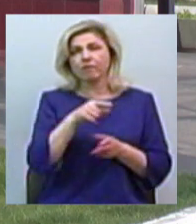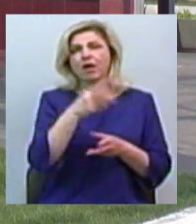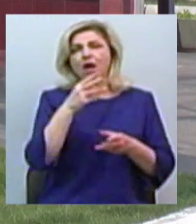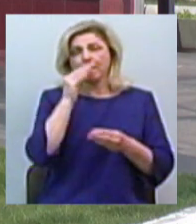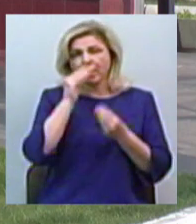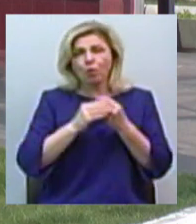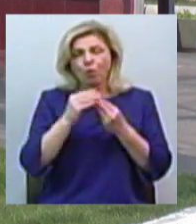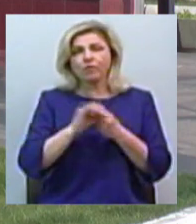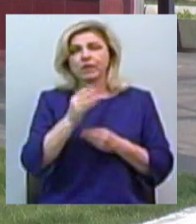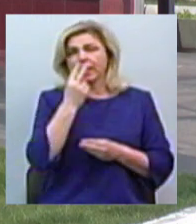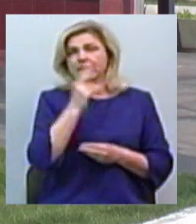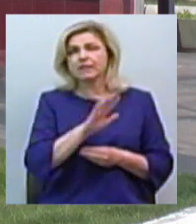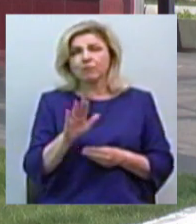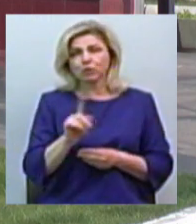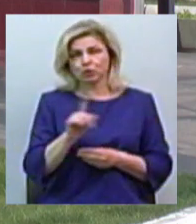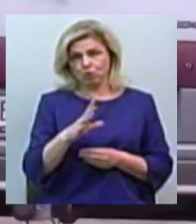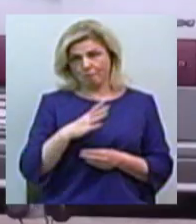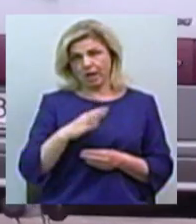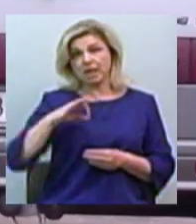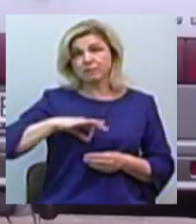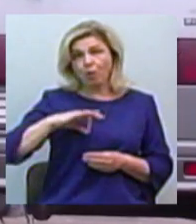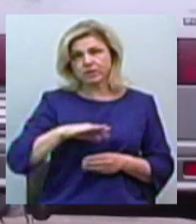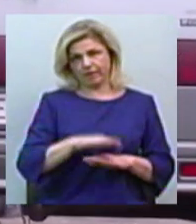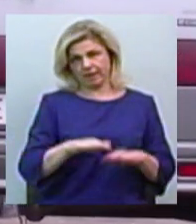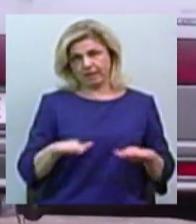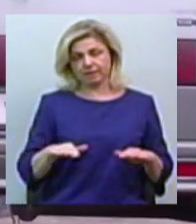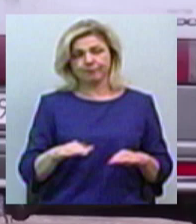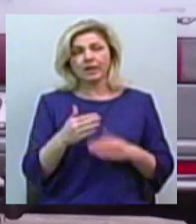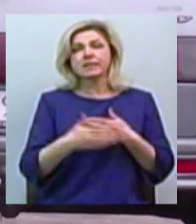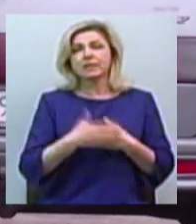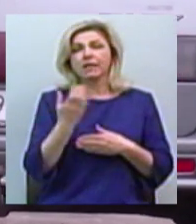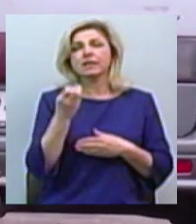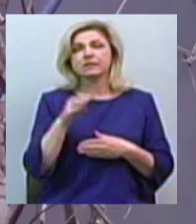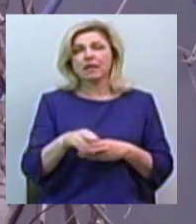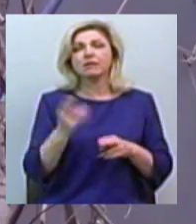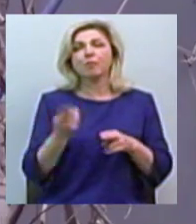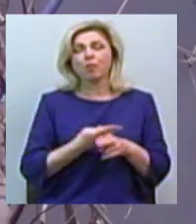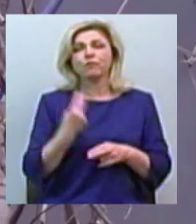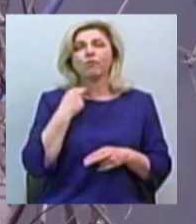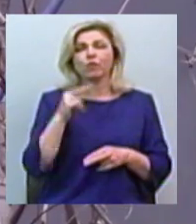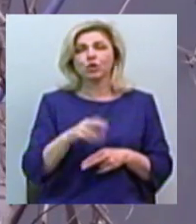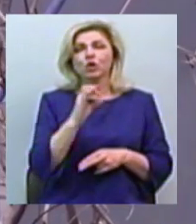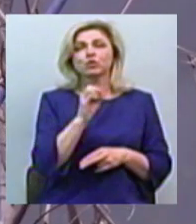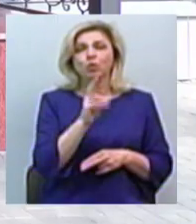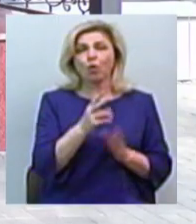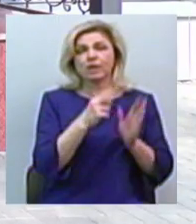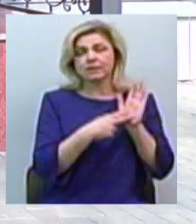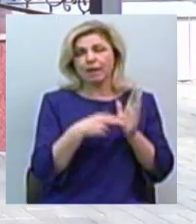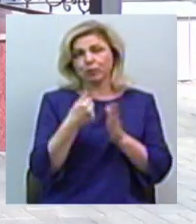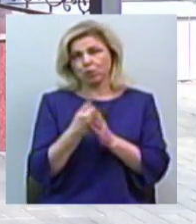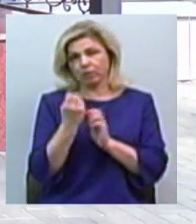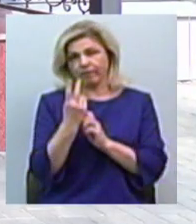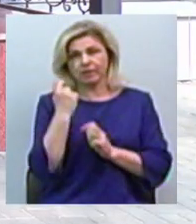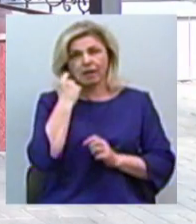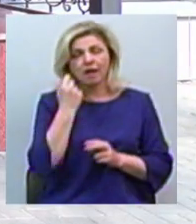звертаючи увагу на те, що кінцем споживачому були діти. Санкції з ТТ передбачають позбавлення волі на строк від 7 до 12 років.